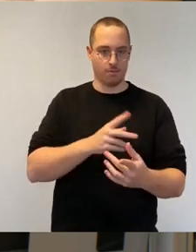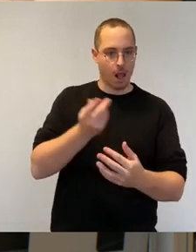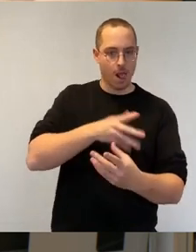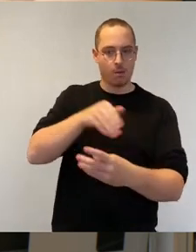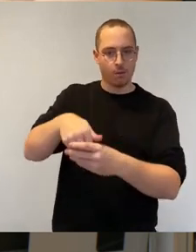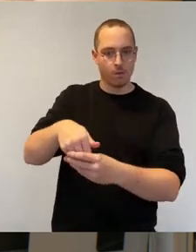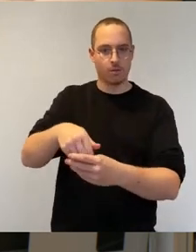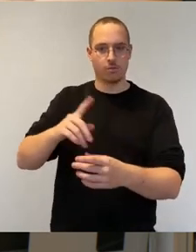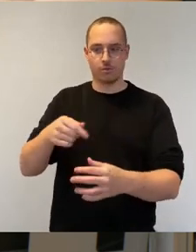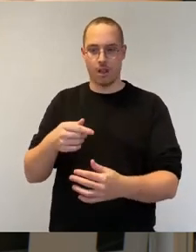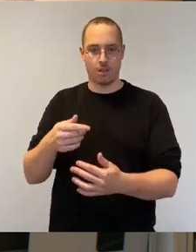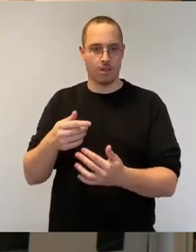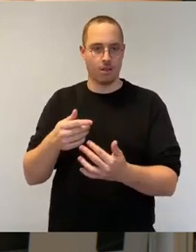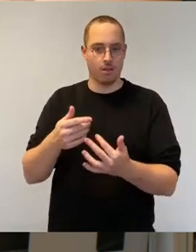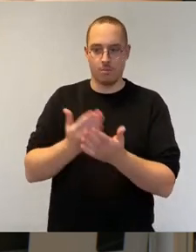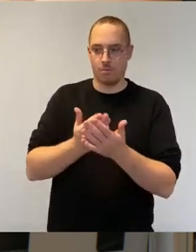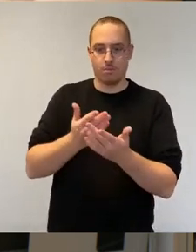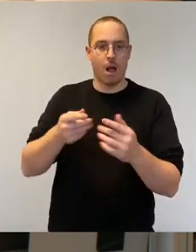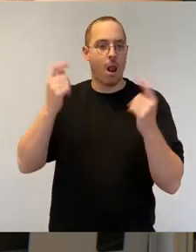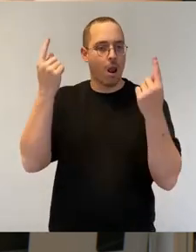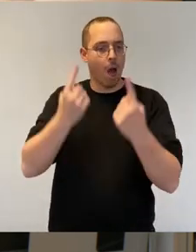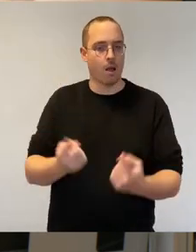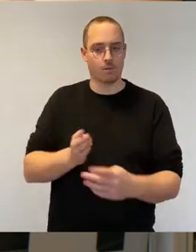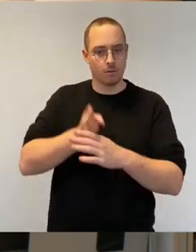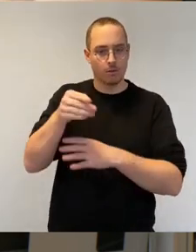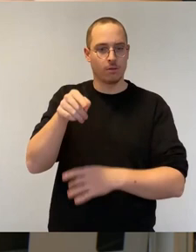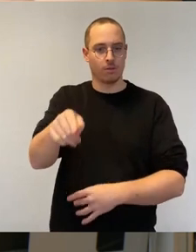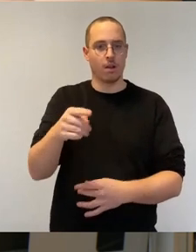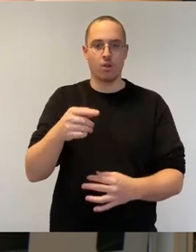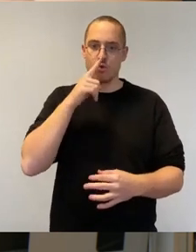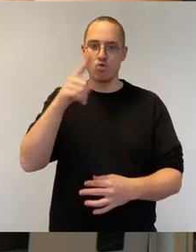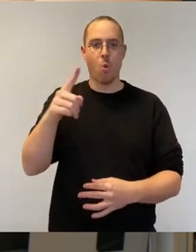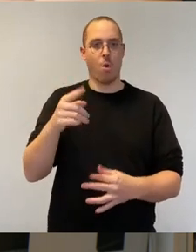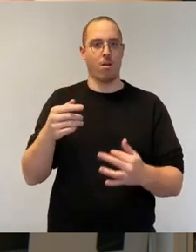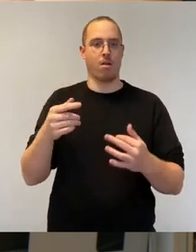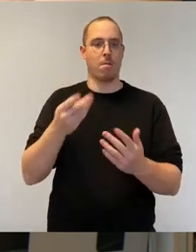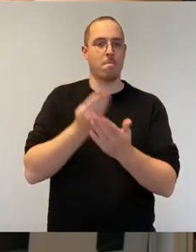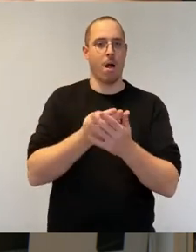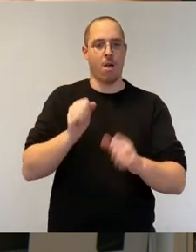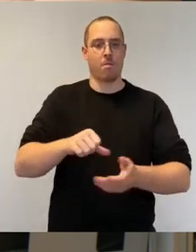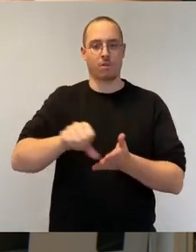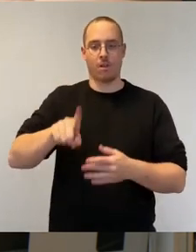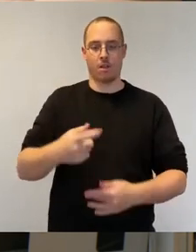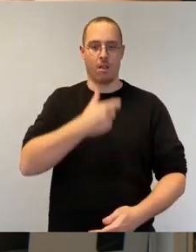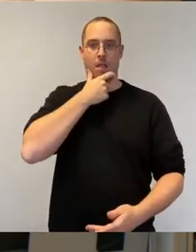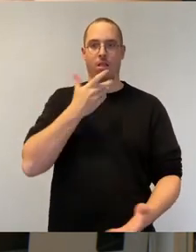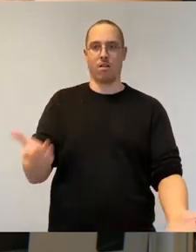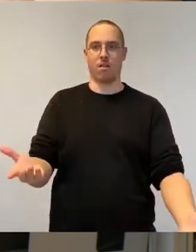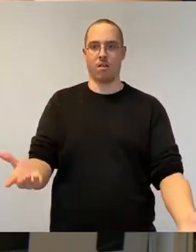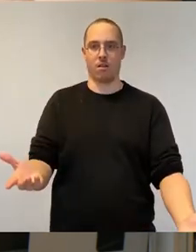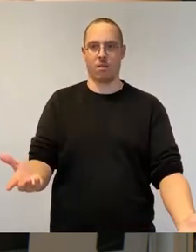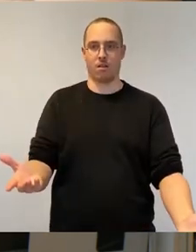trotzdem auch weiterhin die Möglichkeit haben, sich selber auszusuchen, in welchen Laden sie gehen, sich ihre Lebensmittel, ihre Klamotten oder was sie sonst so brauchen,